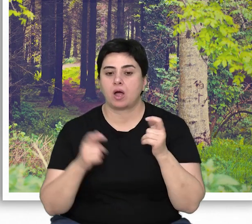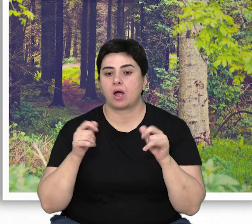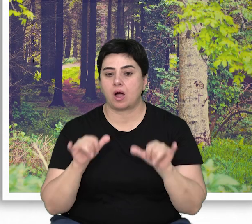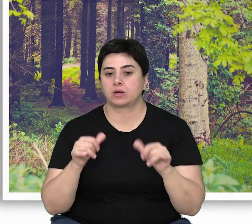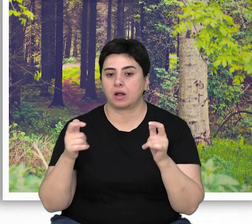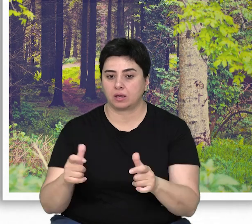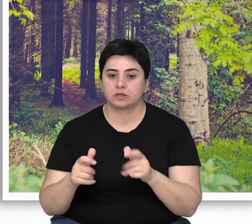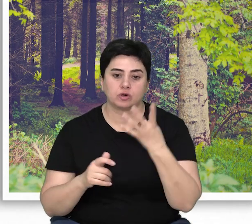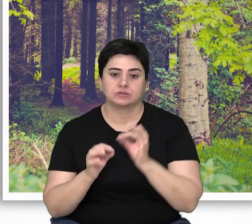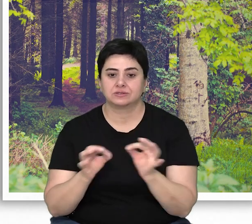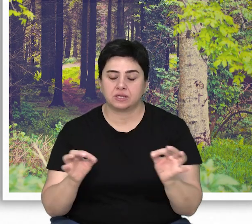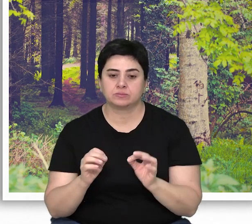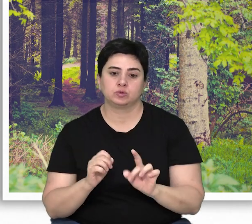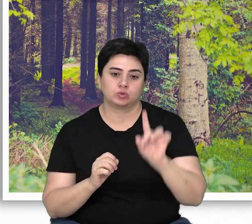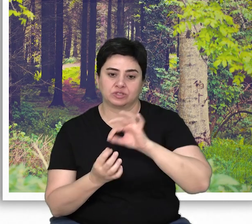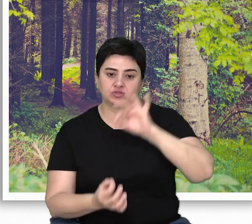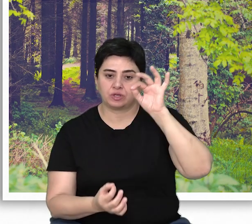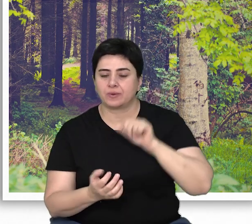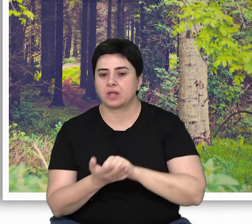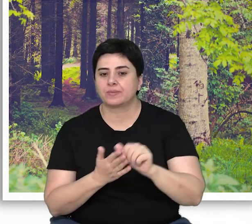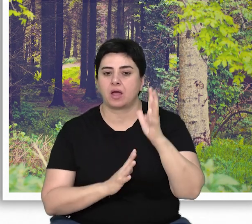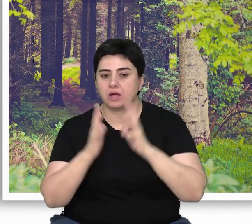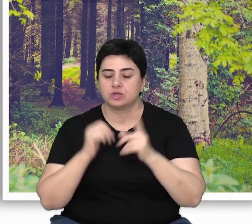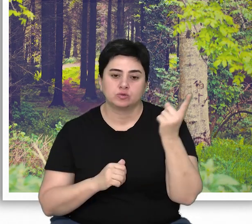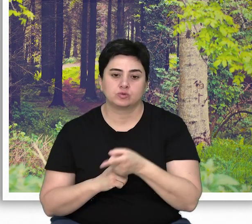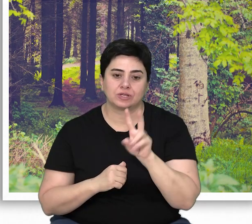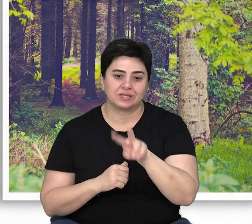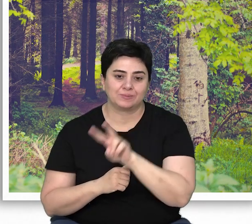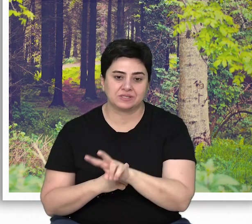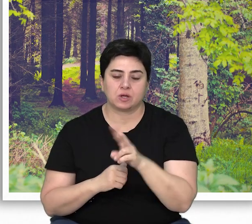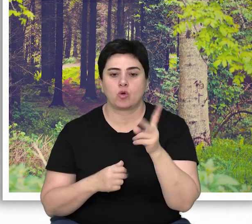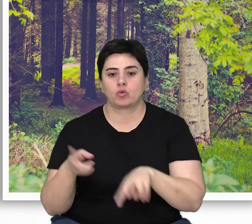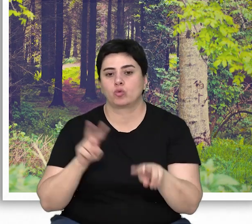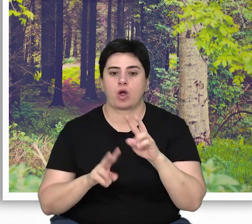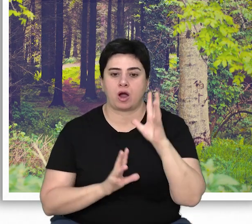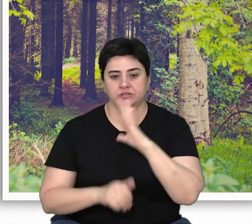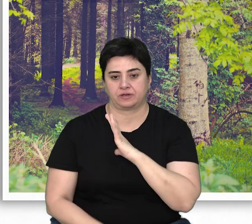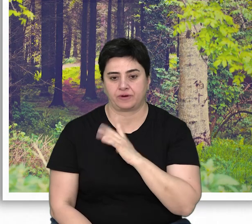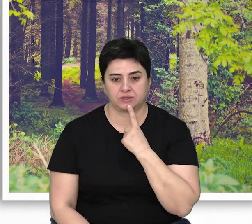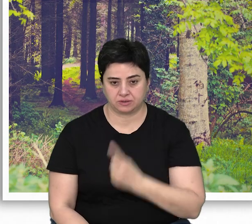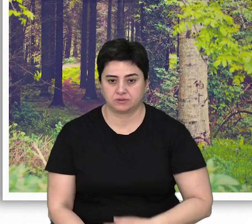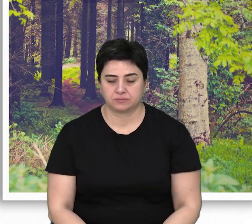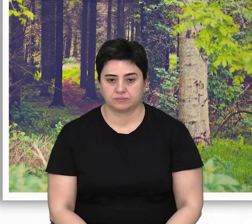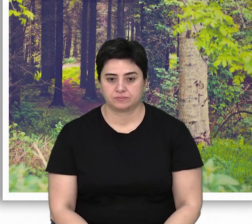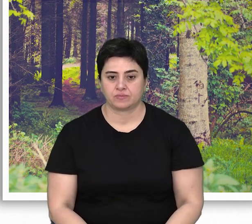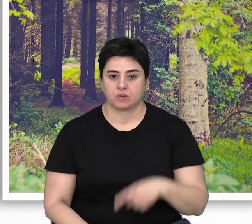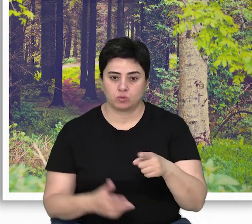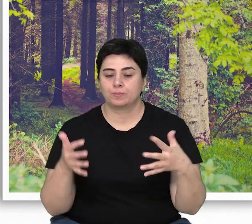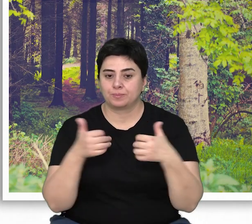aynı alanda 4 santimetre ve yukarı çaptaki tüm ağaçların %22'sini ölü ağaçlar oluşturmaktadır.